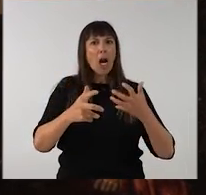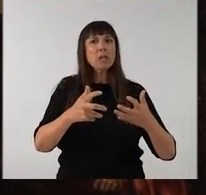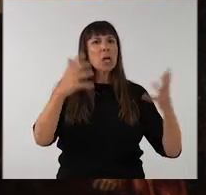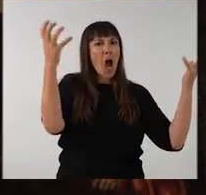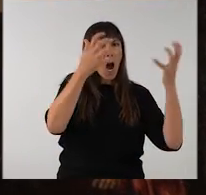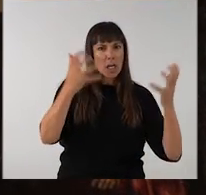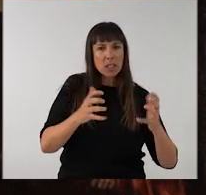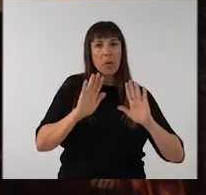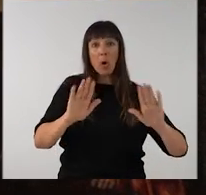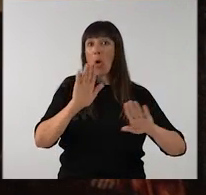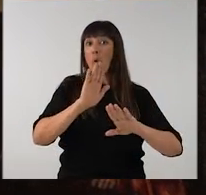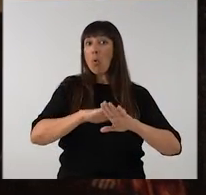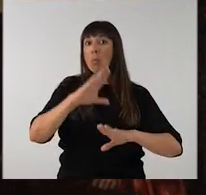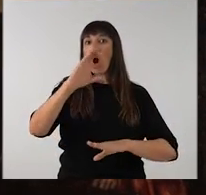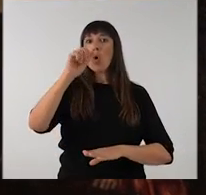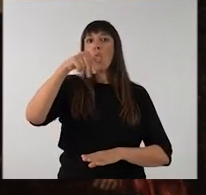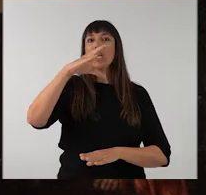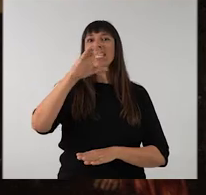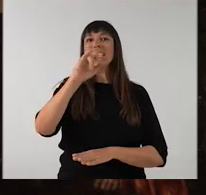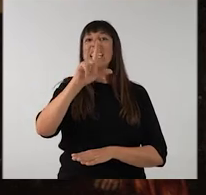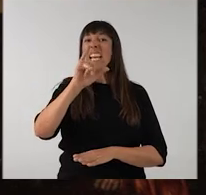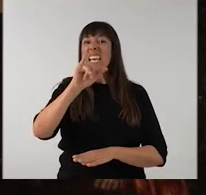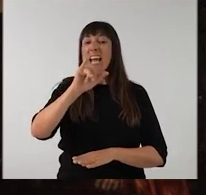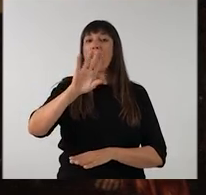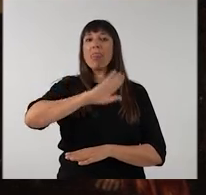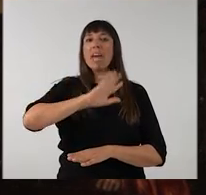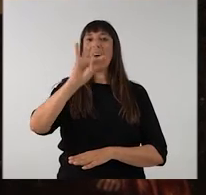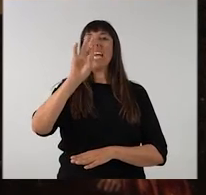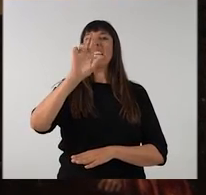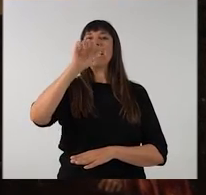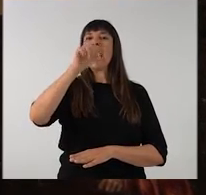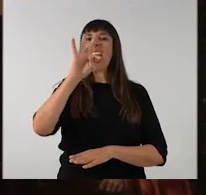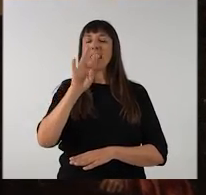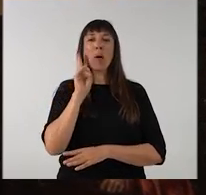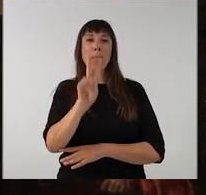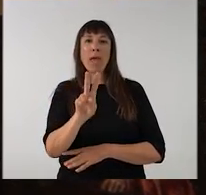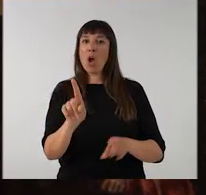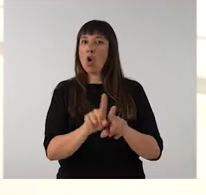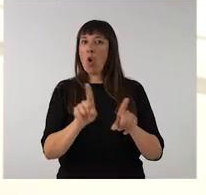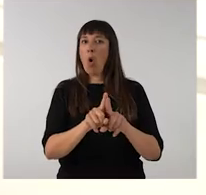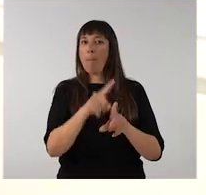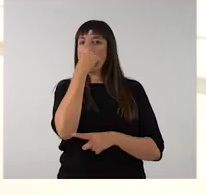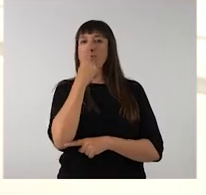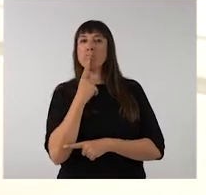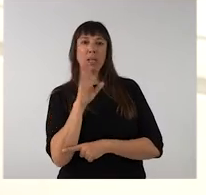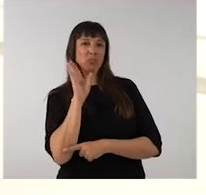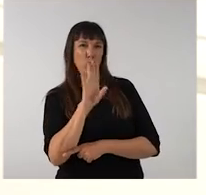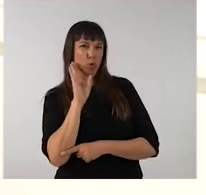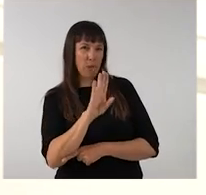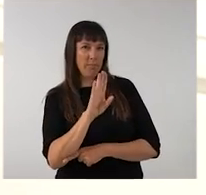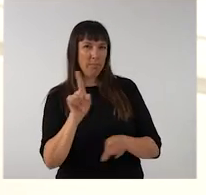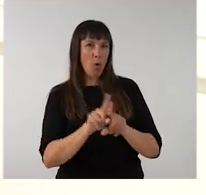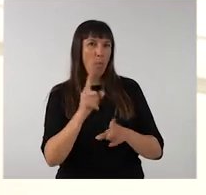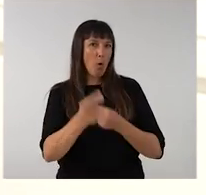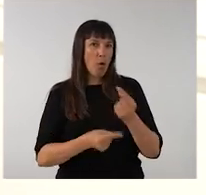determinat moment, arran del concili de Trent, sobretot, es considera que és una imatge impúdica i comença a no estar tan